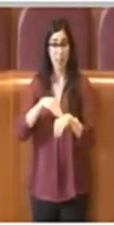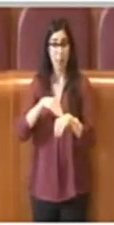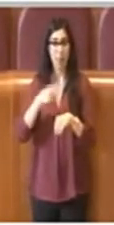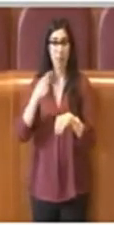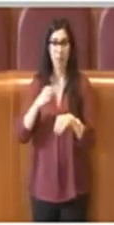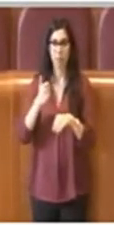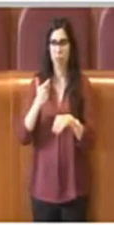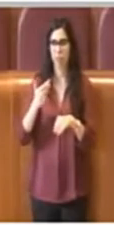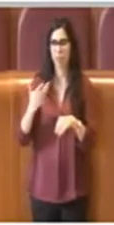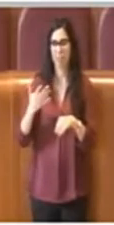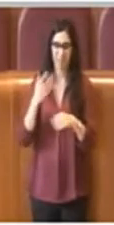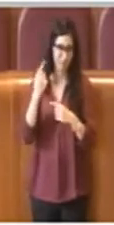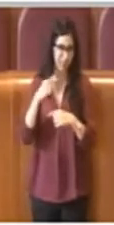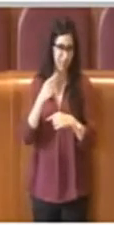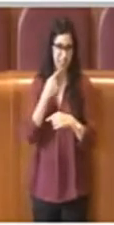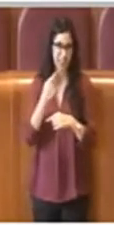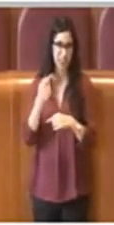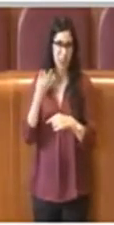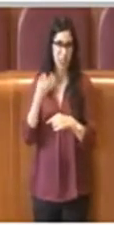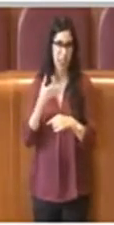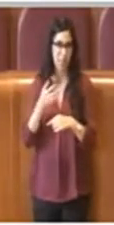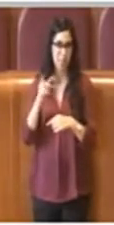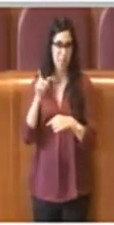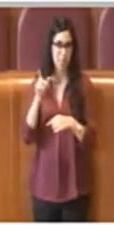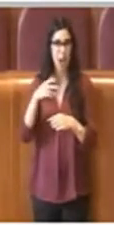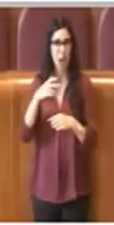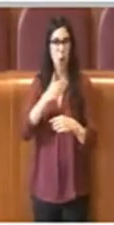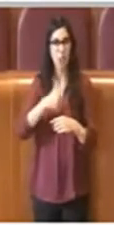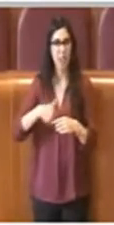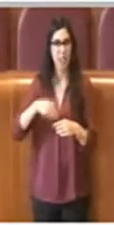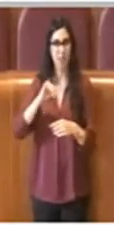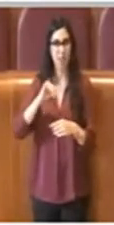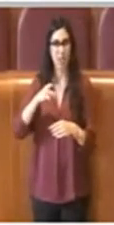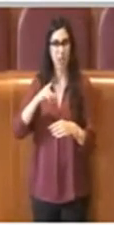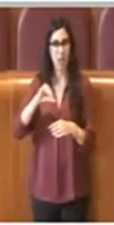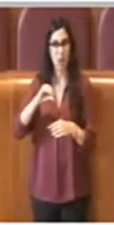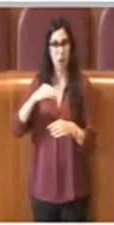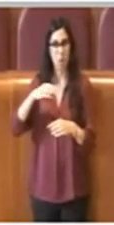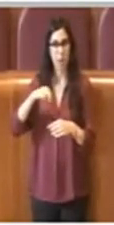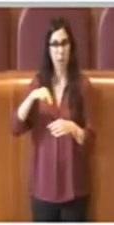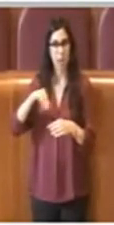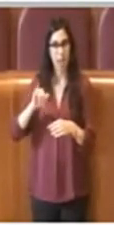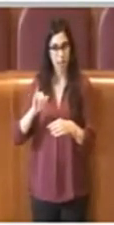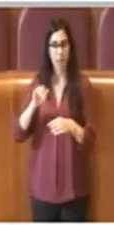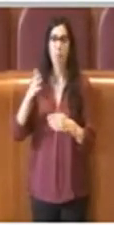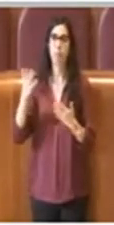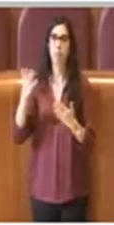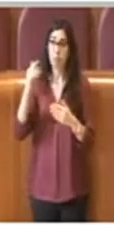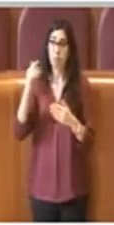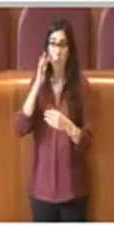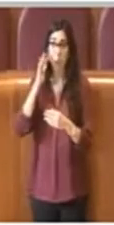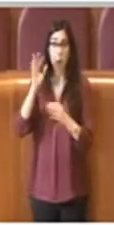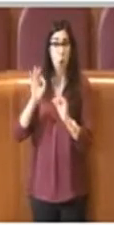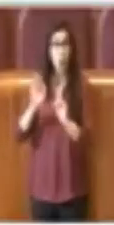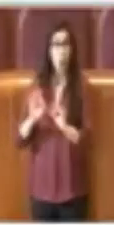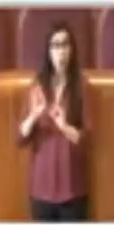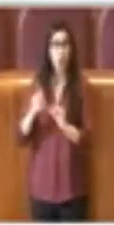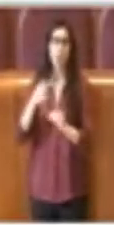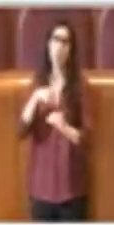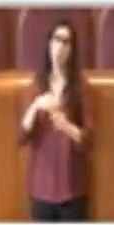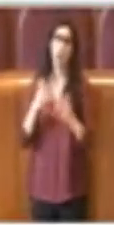consigliere Figliomeni, mentre chiaramente abbiamo ridunuto di accogliere questa loro osservazione andando appunto a